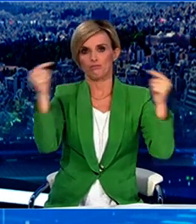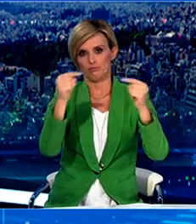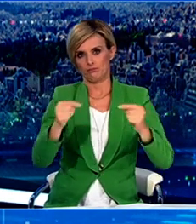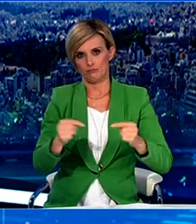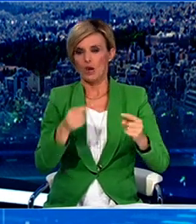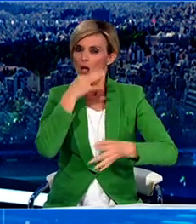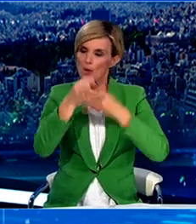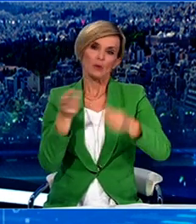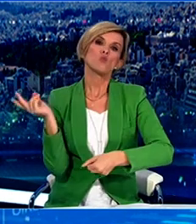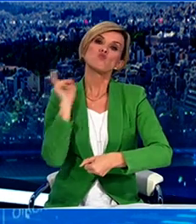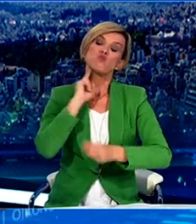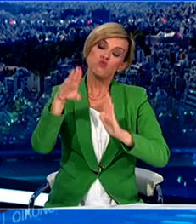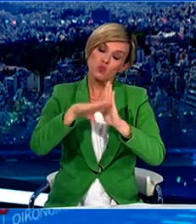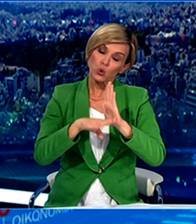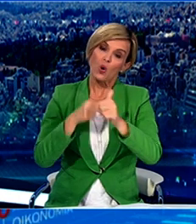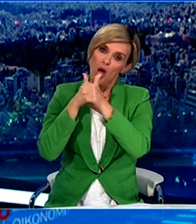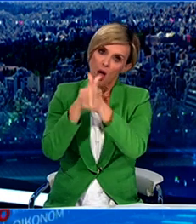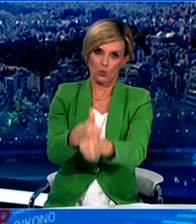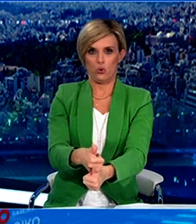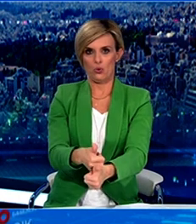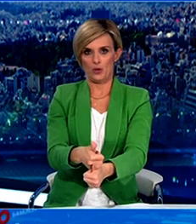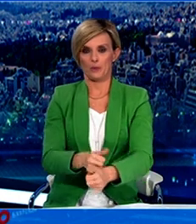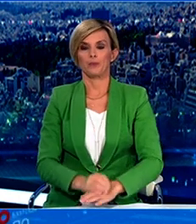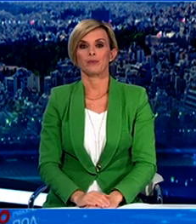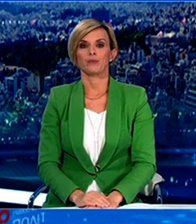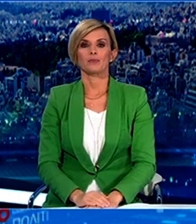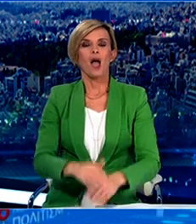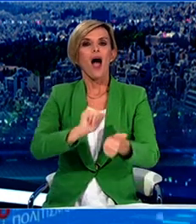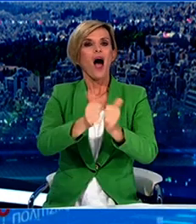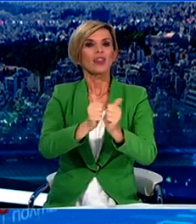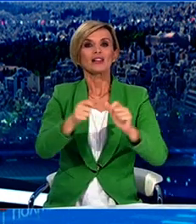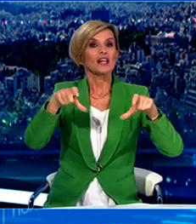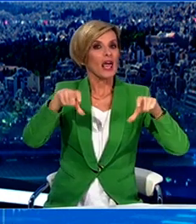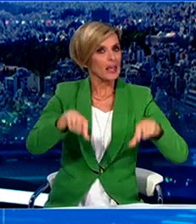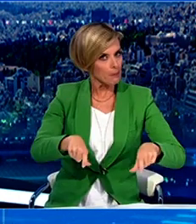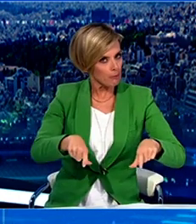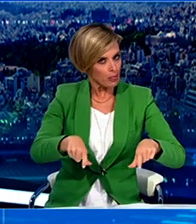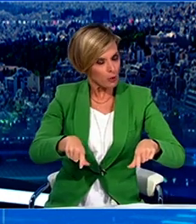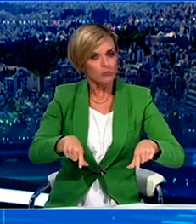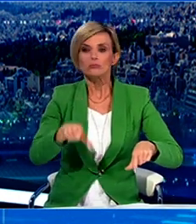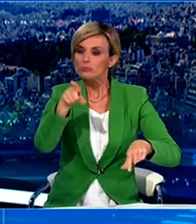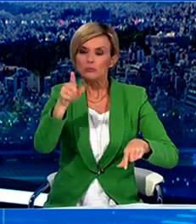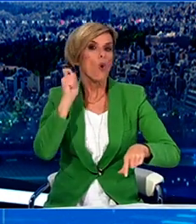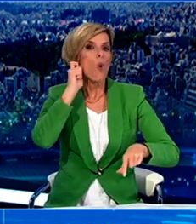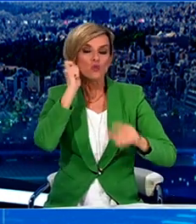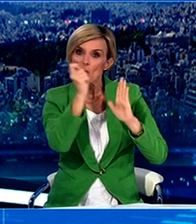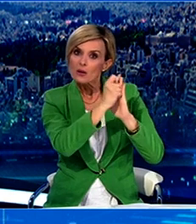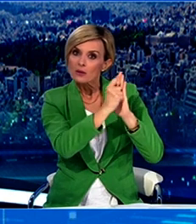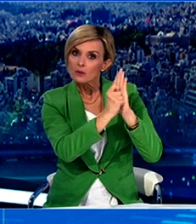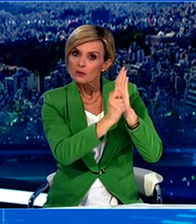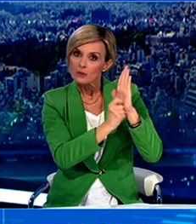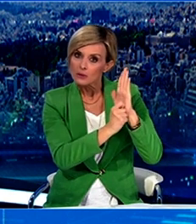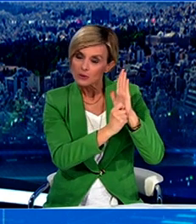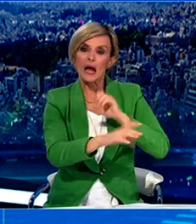της FIBA και της Euro League. Επιτρέπεται επίσης η χρήση των αθλητικών εγκαταστάσεων από όσους αναφέρονται στις ονομαστικές καταστάσεις που θα